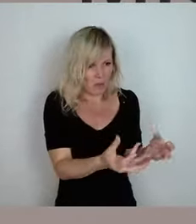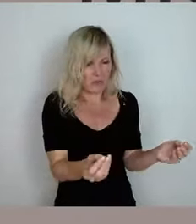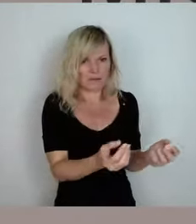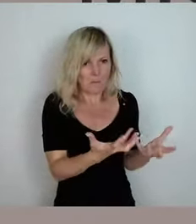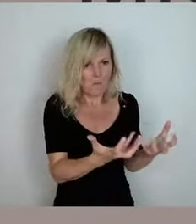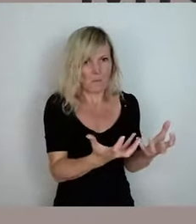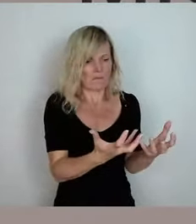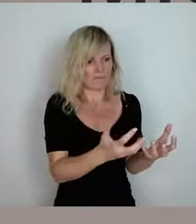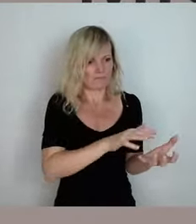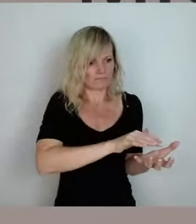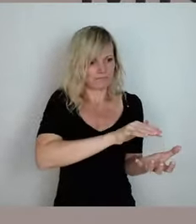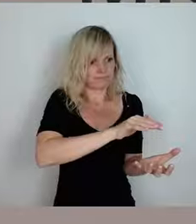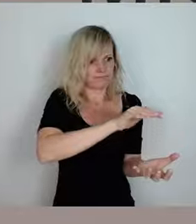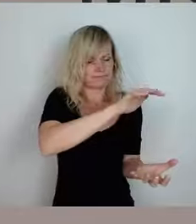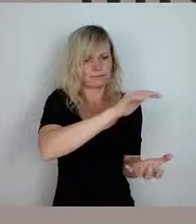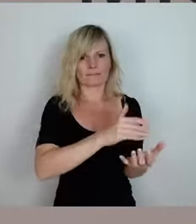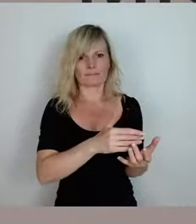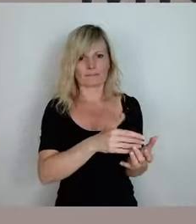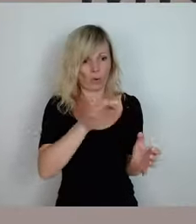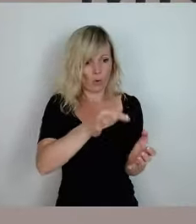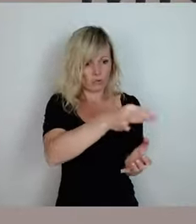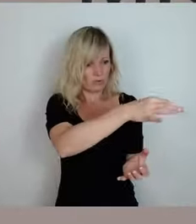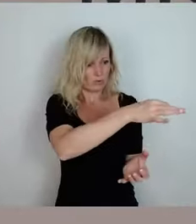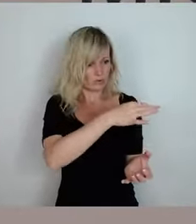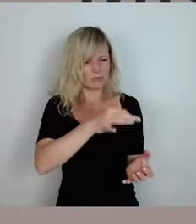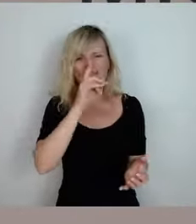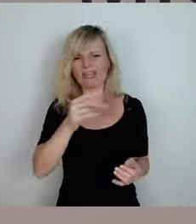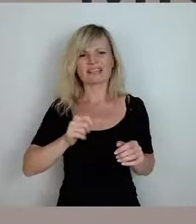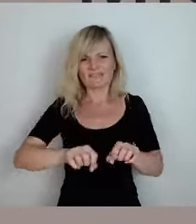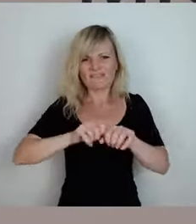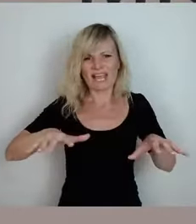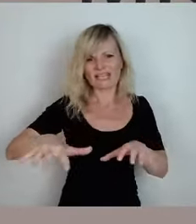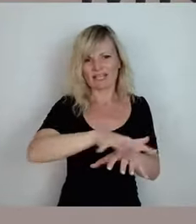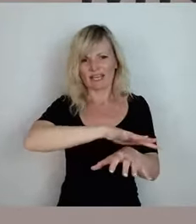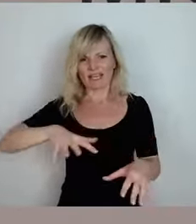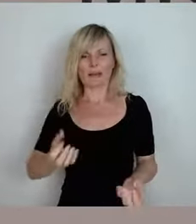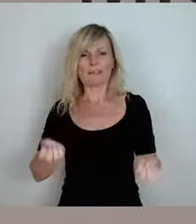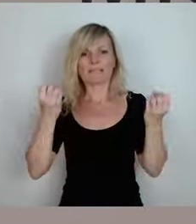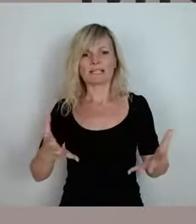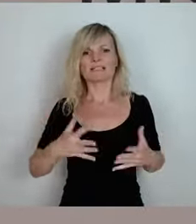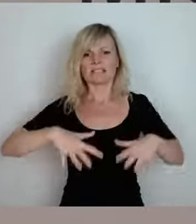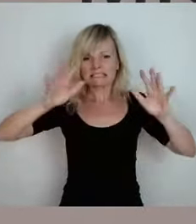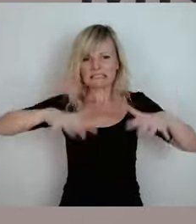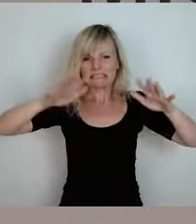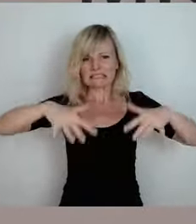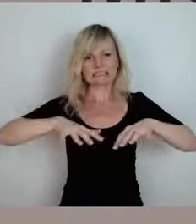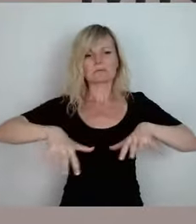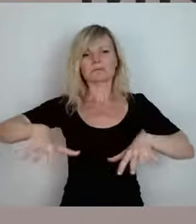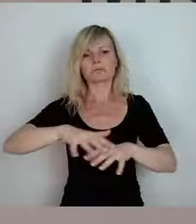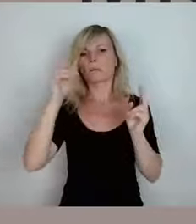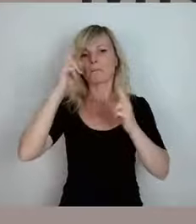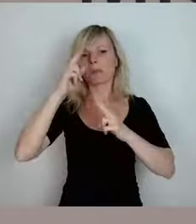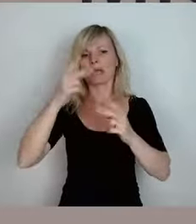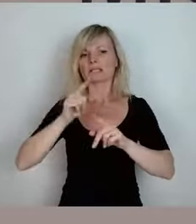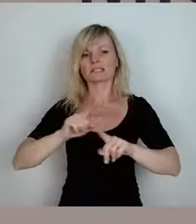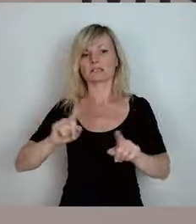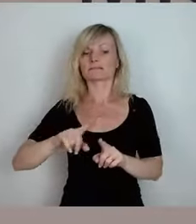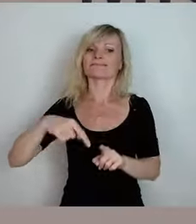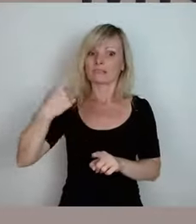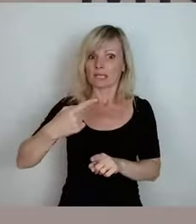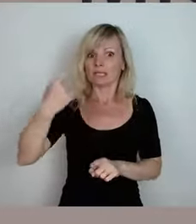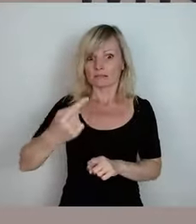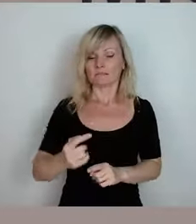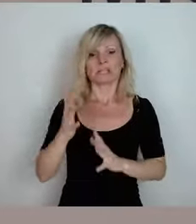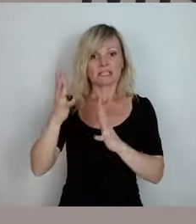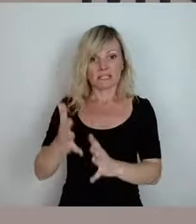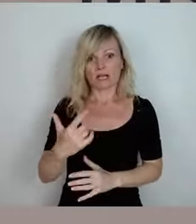und, und, und, dicht besiedelt. Ja, wenn das irgendwo in der Fläche passiert, merkt man das gar nicht. Und das wird es auch in den nächsten Jahrzehnten geben.